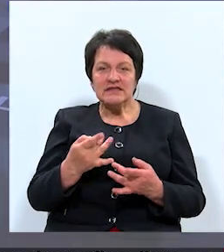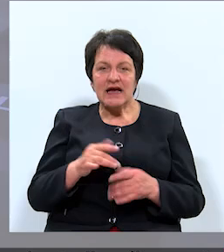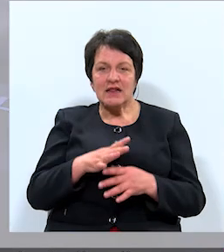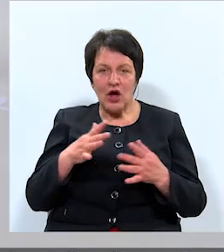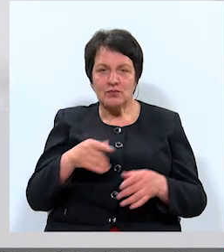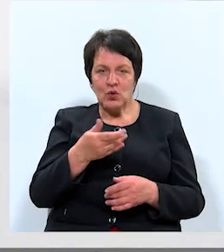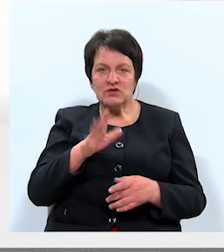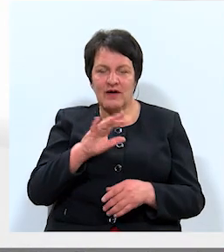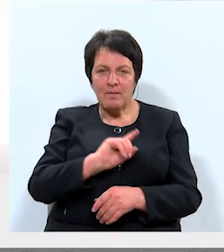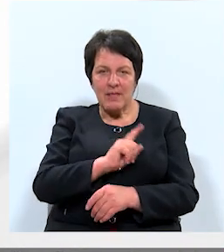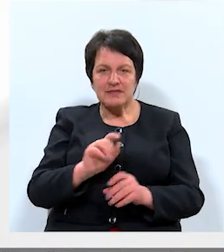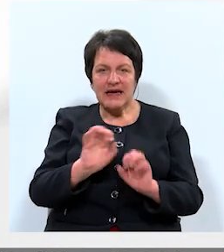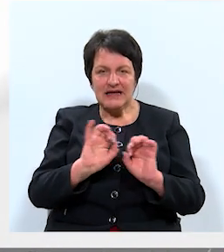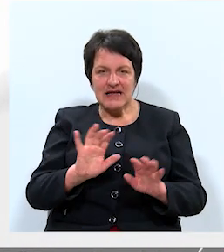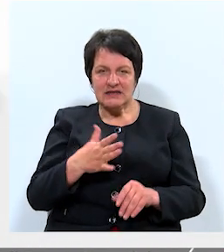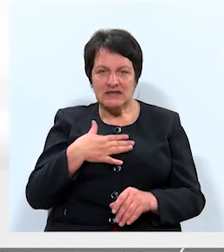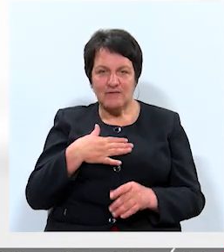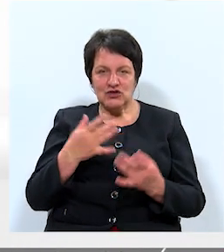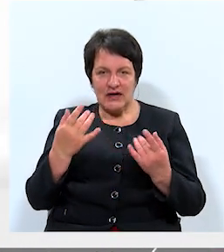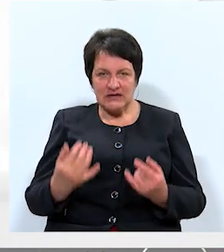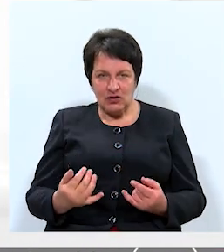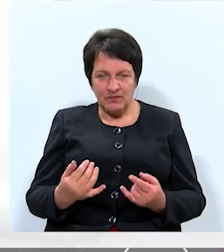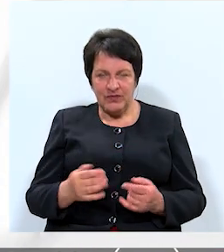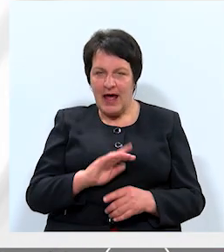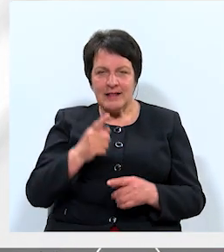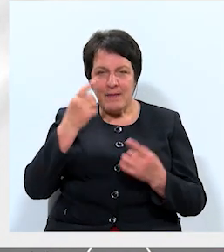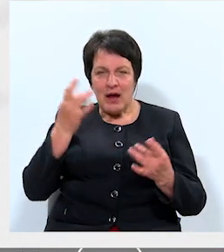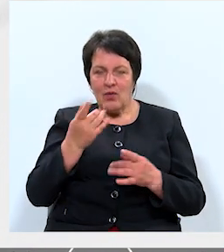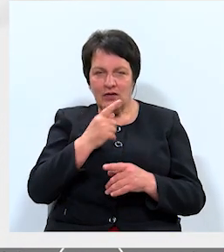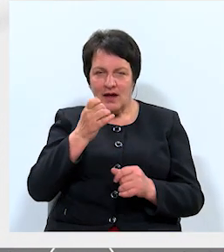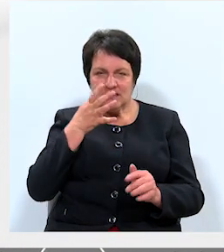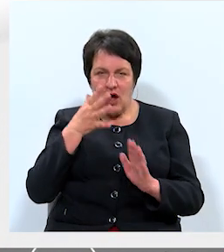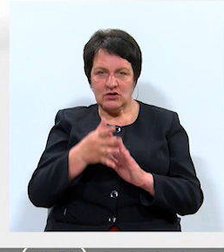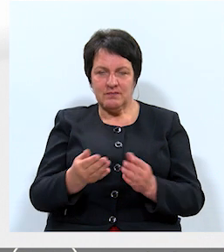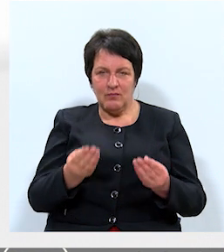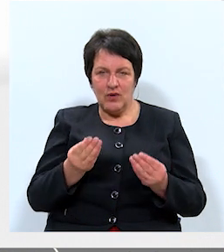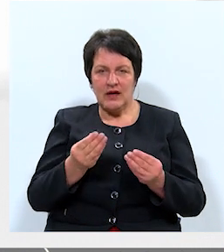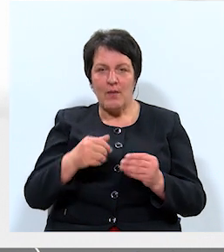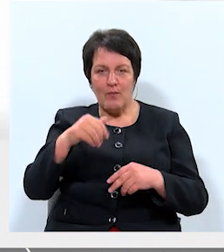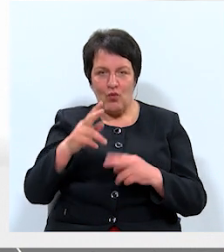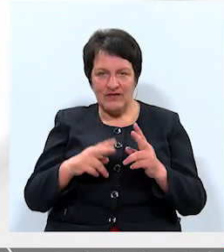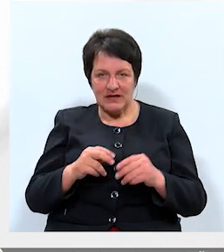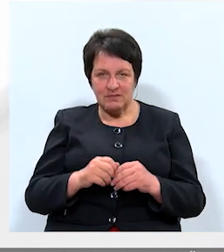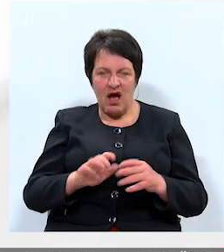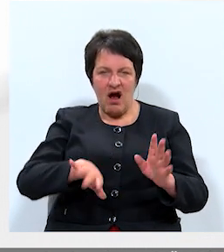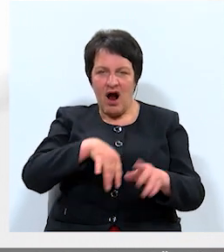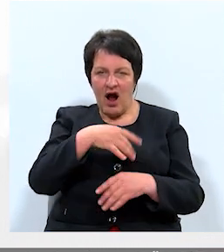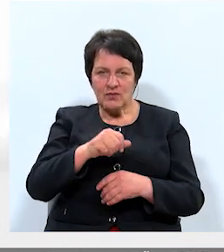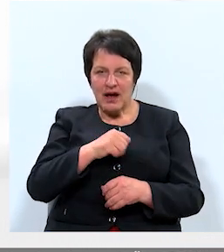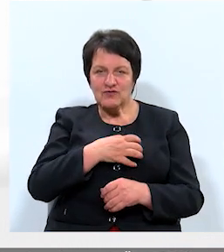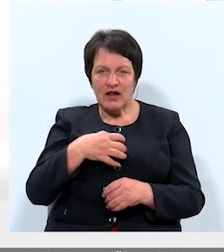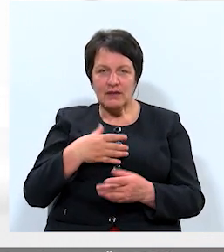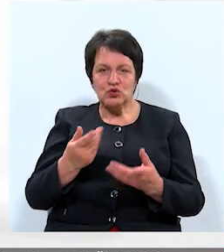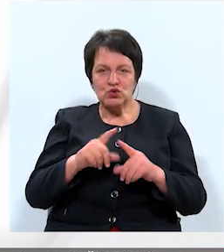paspēt izstāstīt savus risinājumus. Tātad nepārdomāta un necaurspīrīga būvniecība, chaotiska pašvaldības uzņēmuma